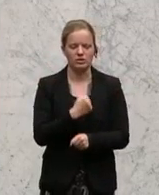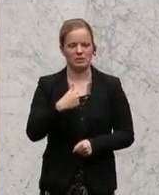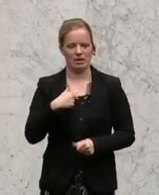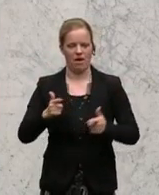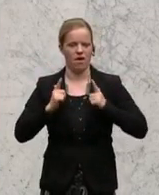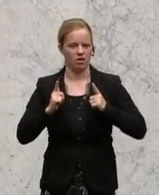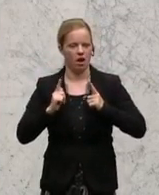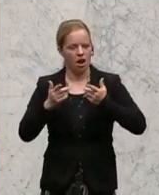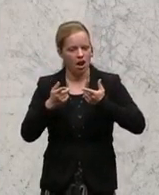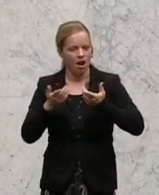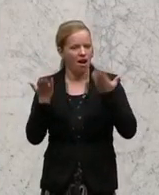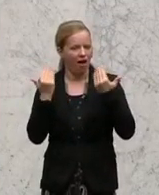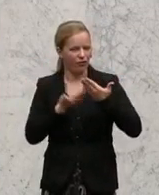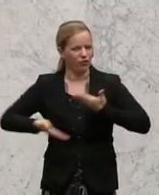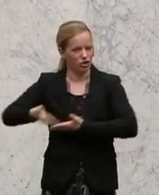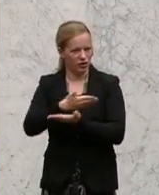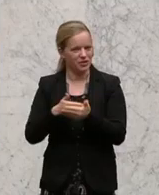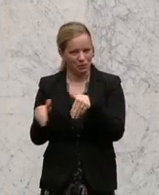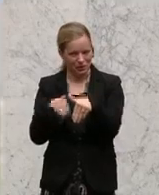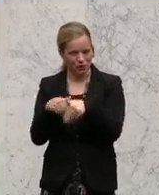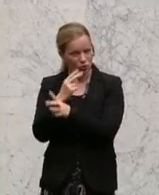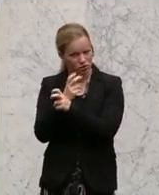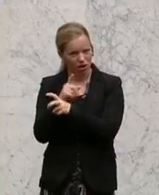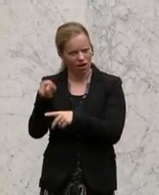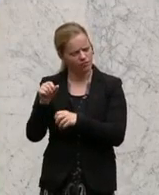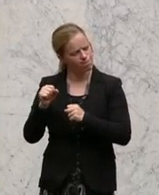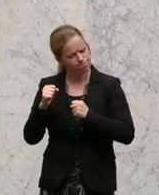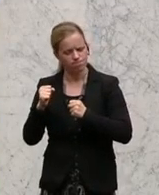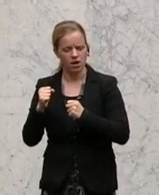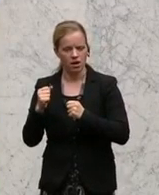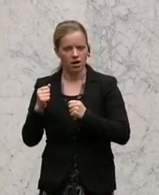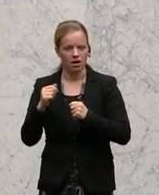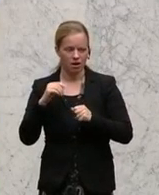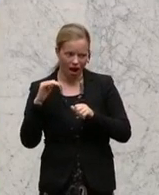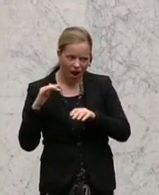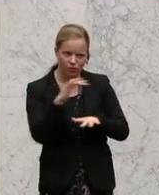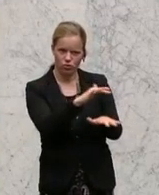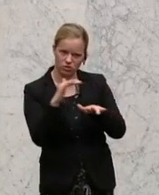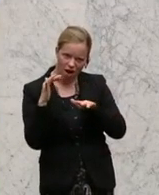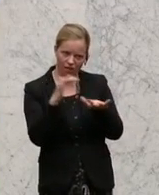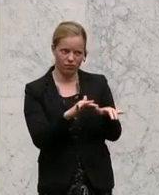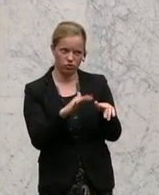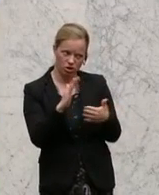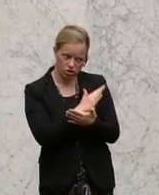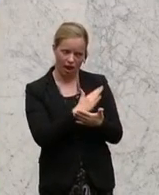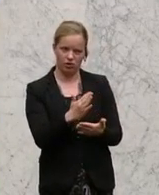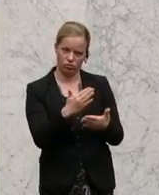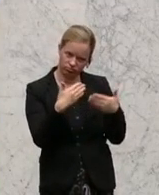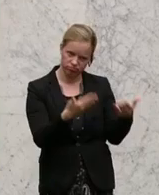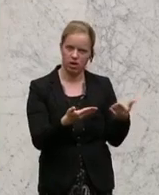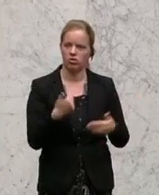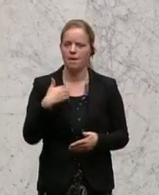Republik Österreich, dass er alles in seiner Macht Stehende tut, um diese Entscheidung zu beeinflussen. Und auch dann würde ich gerne von Ihnen